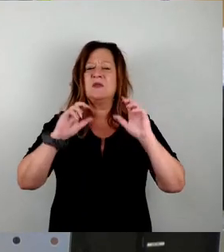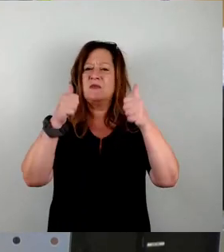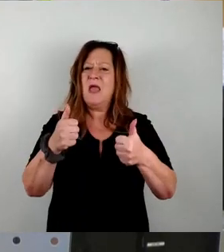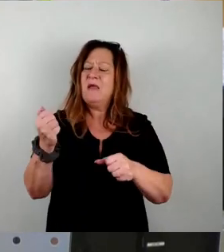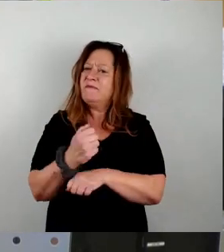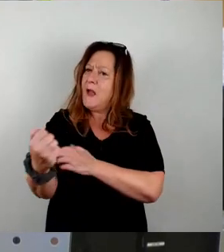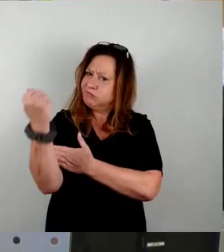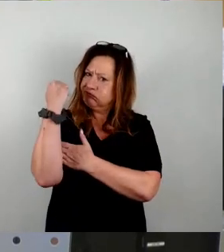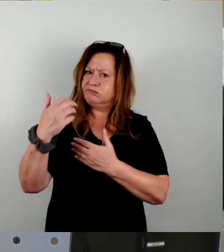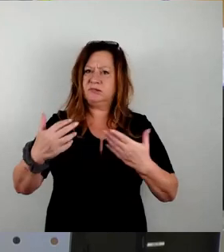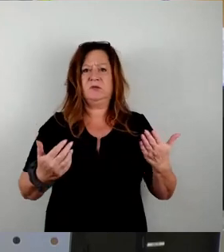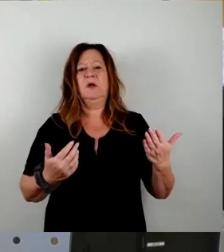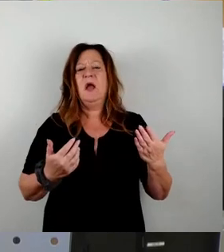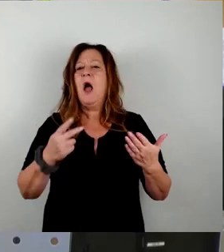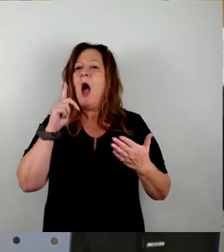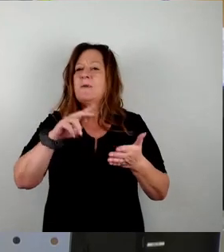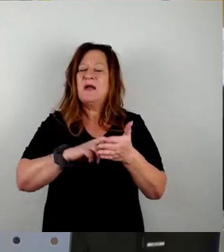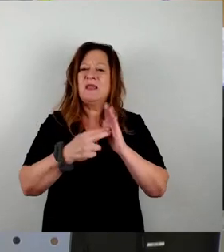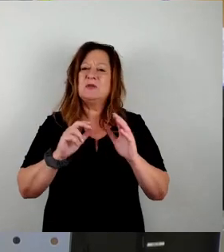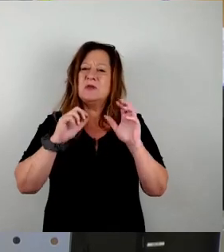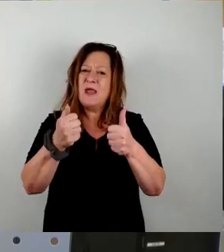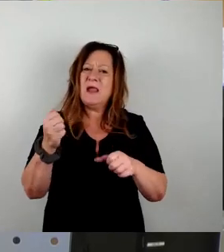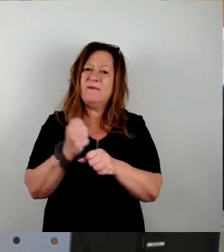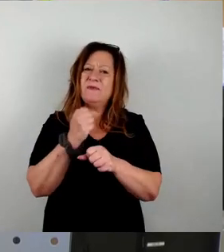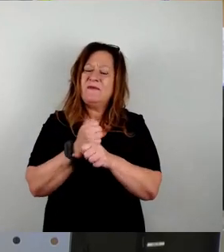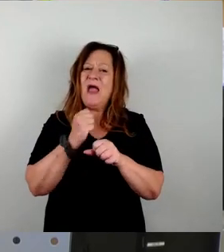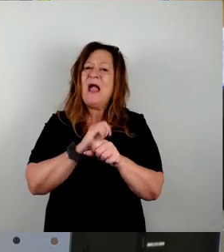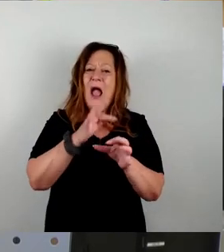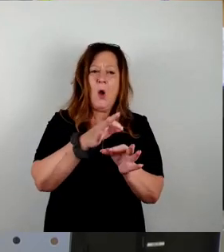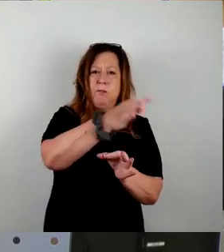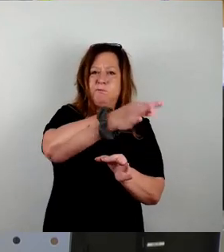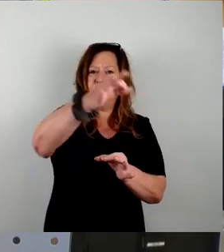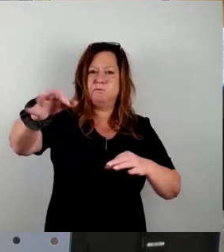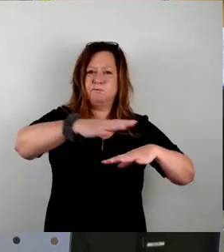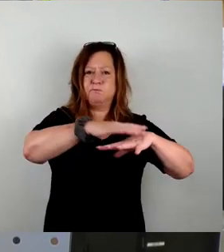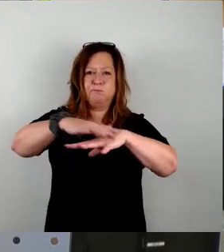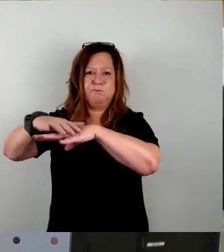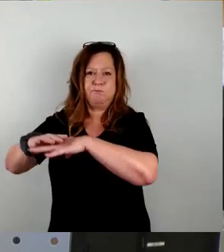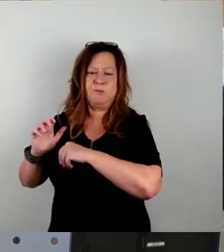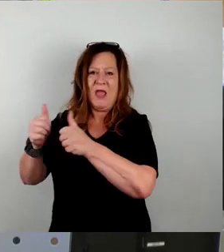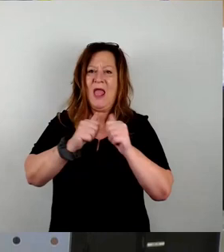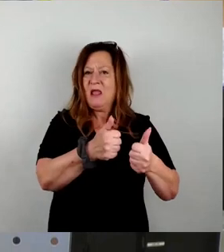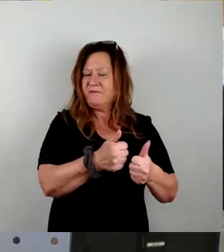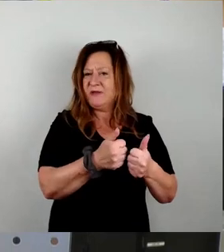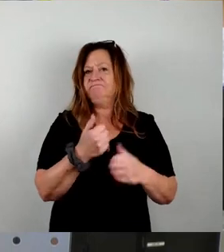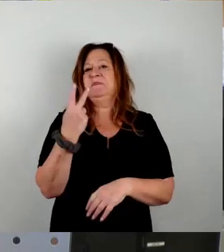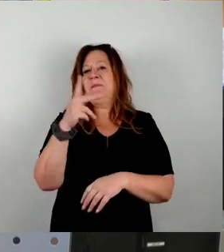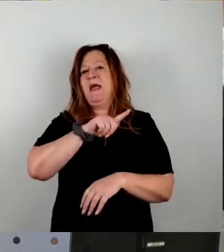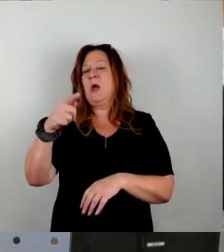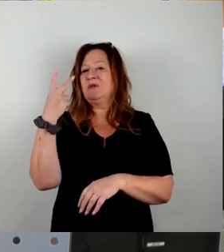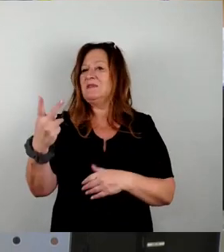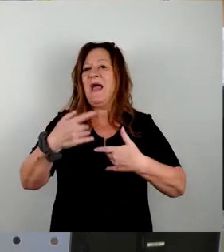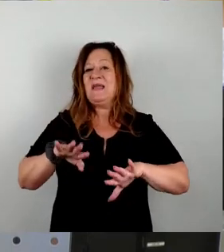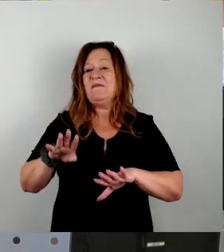wobei technisches Hilfswerk und Feuerwehr auch noch immer überörtlich vernetzt sind und da sich auch helfen können. Das haben wir 2002, da sind im Prinzip aus Bayern Hilfskräfte gekommen.